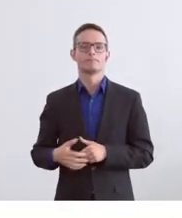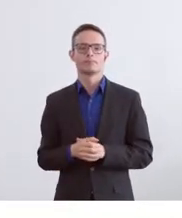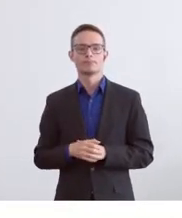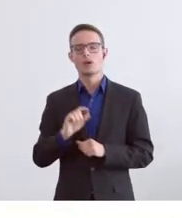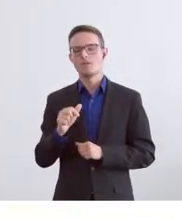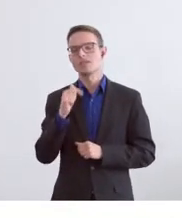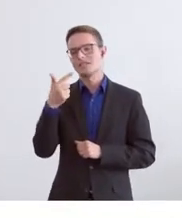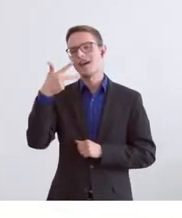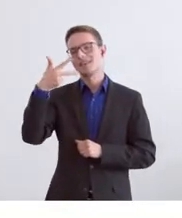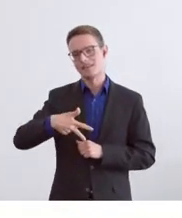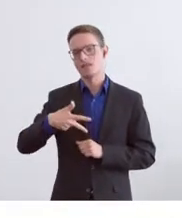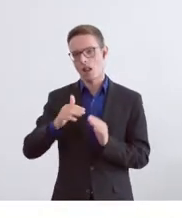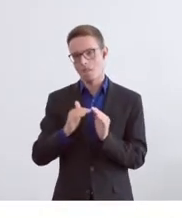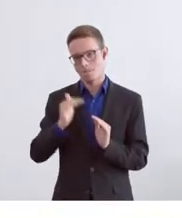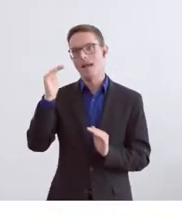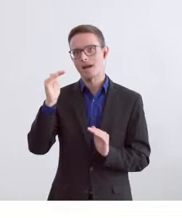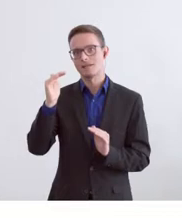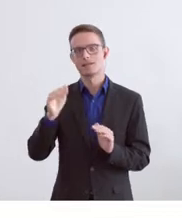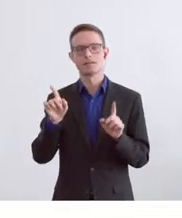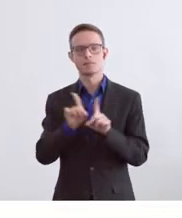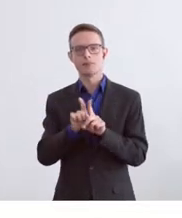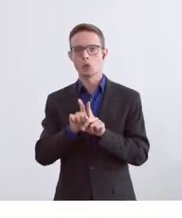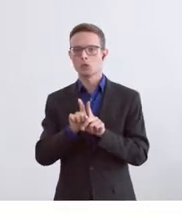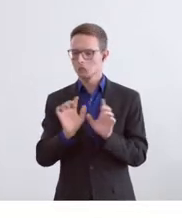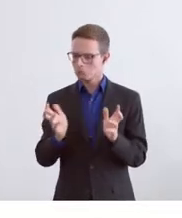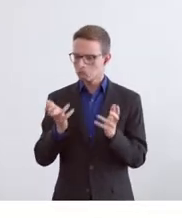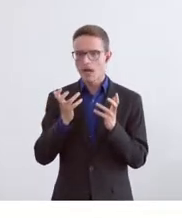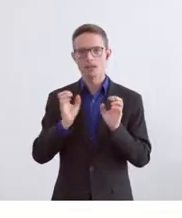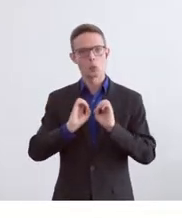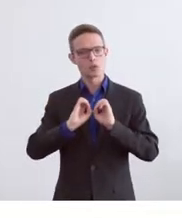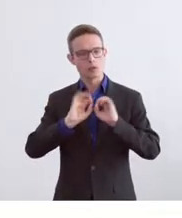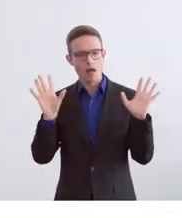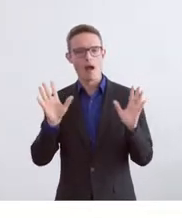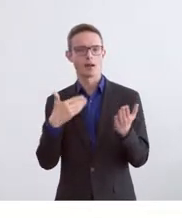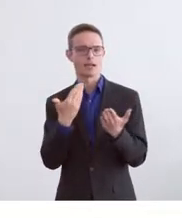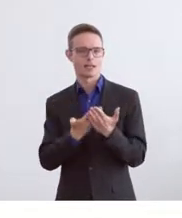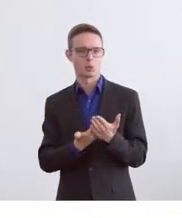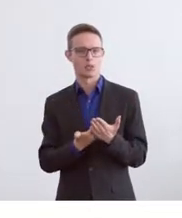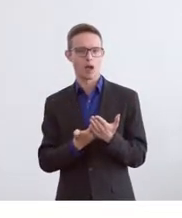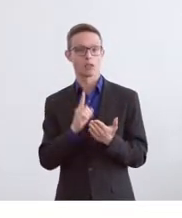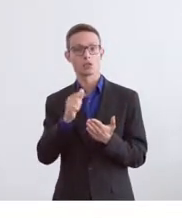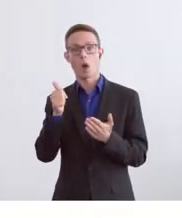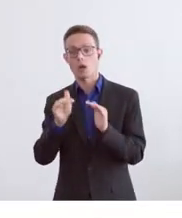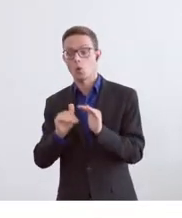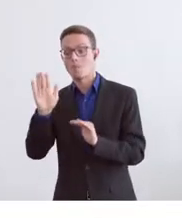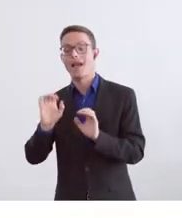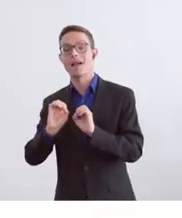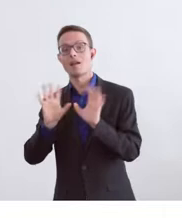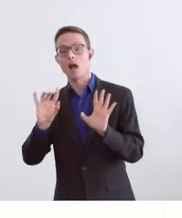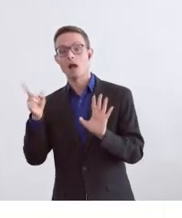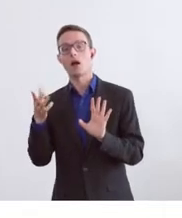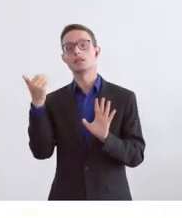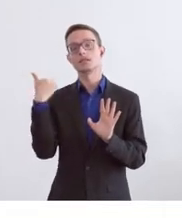Zweidrittelsmehrheit und somit ein sehr beeindruckendes Resultat. Es ist sogar noch deutlicher als die Zustimmung war